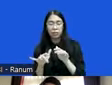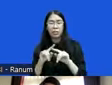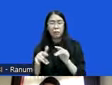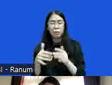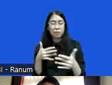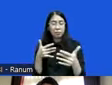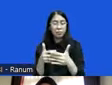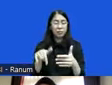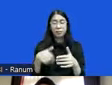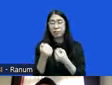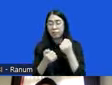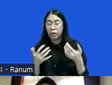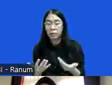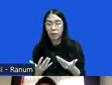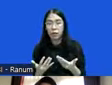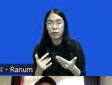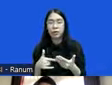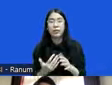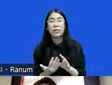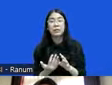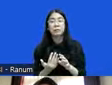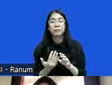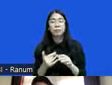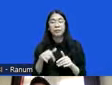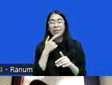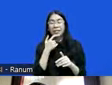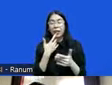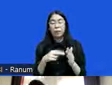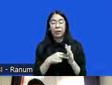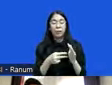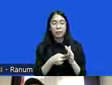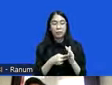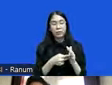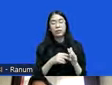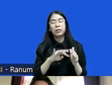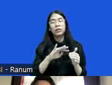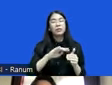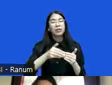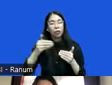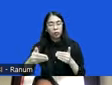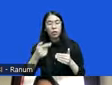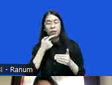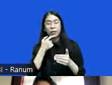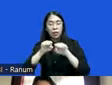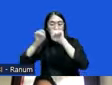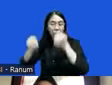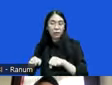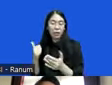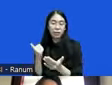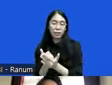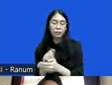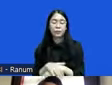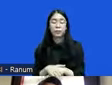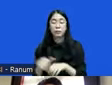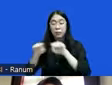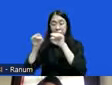dilakukan ini saya sambil back and forth aja ya kita bicara tentang definisi kemudian kita juga akan bahas tentang implementasi di lapangan ya implementasi di